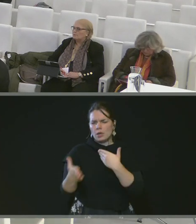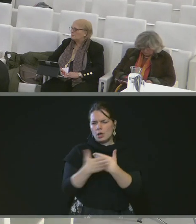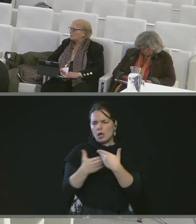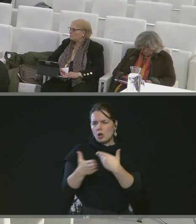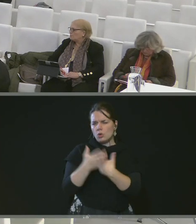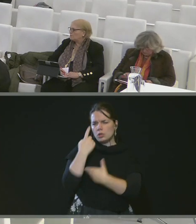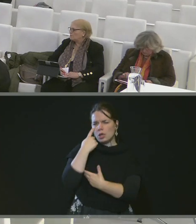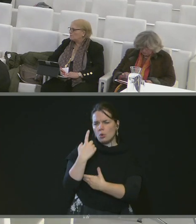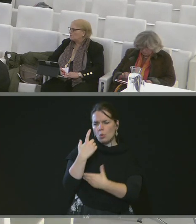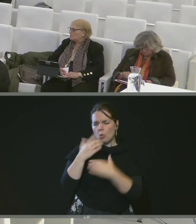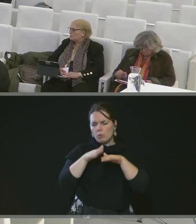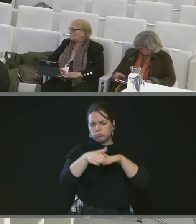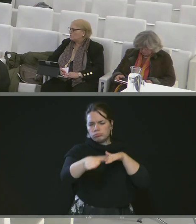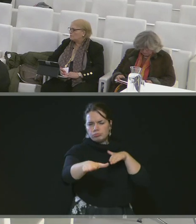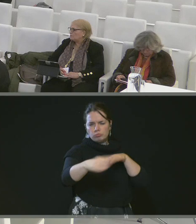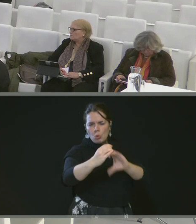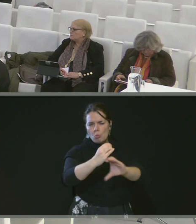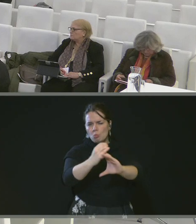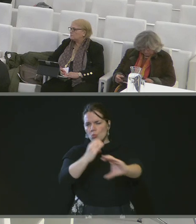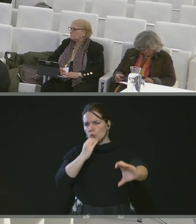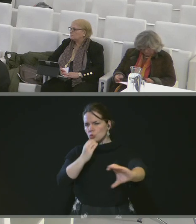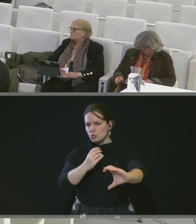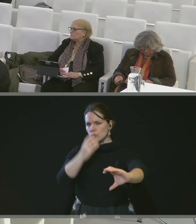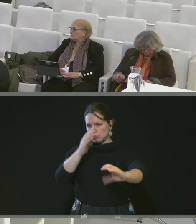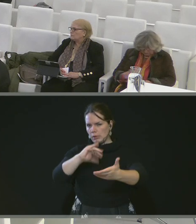de bus, d'ailleurs, sur Rouen-Est.